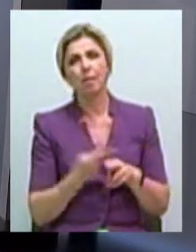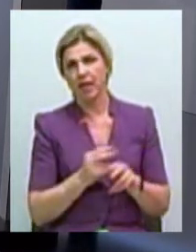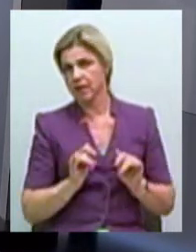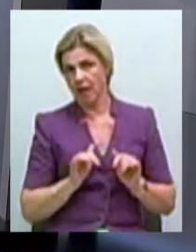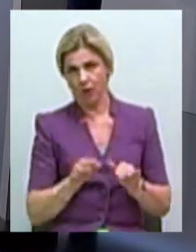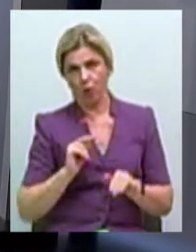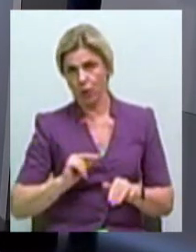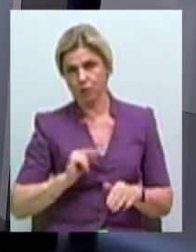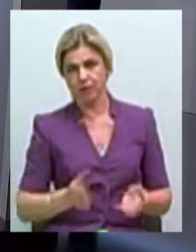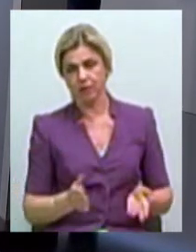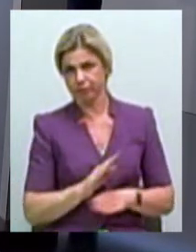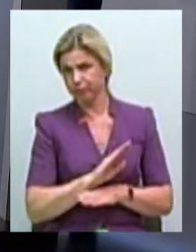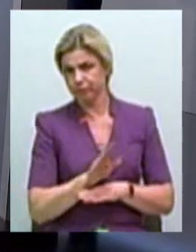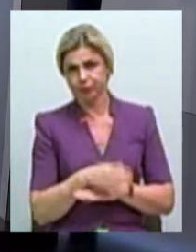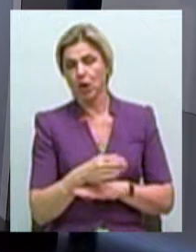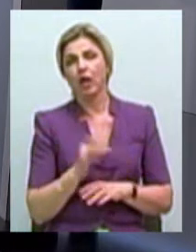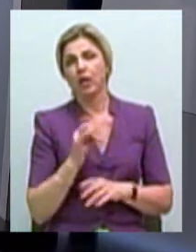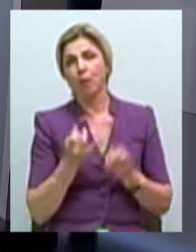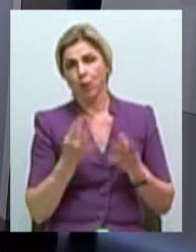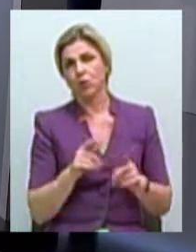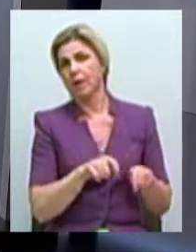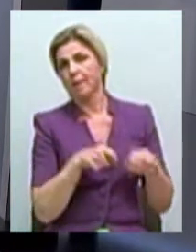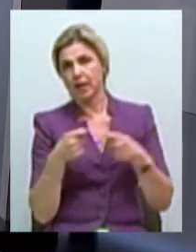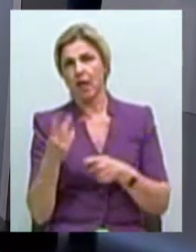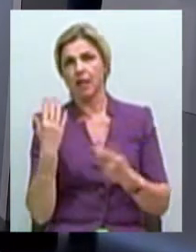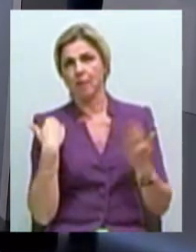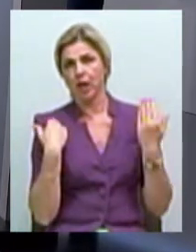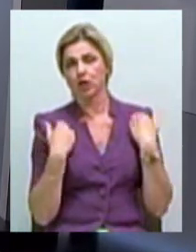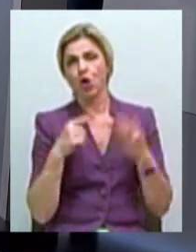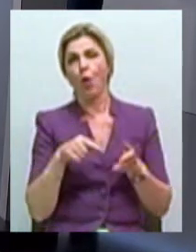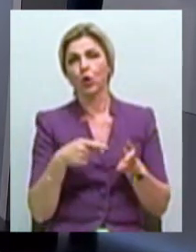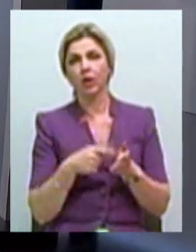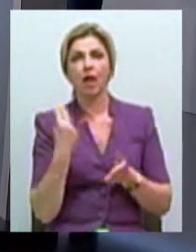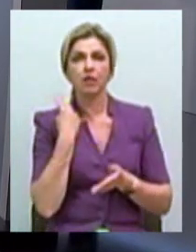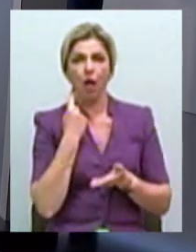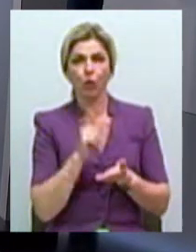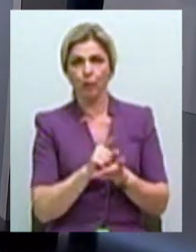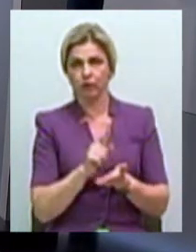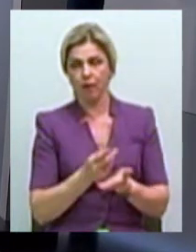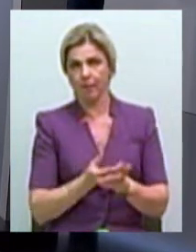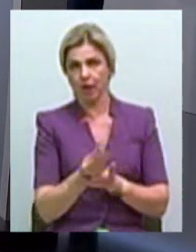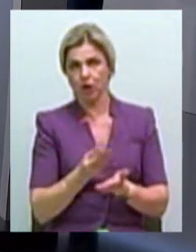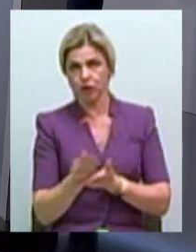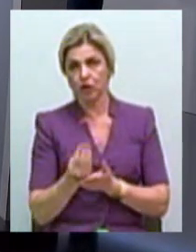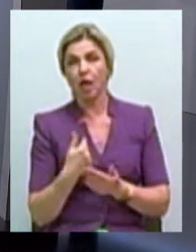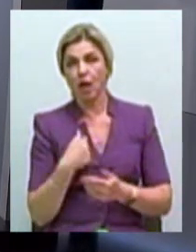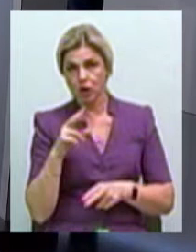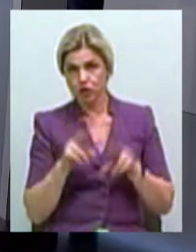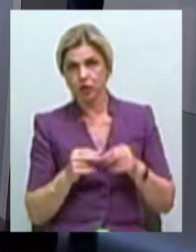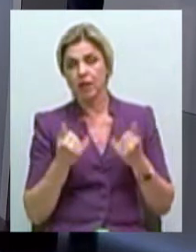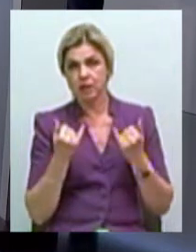просто перекинуть на плечі городських налогоплательщиків. тому, я считаю, що сьогодні це обласність